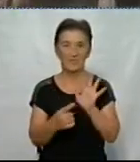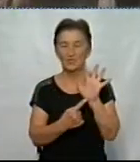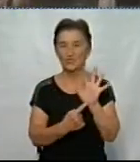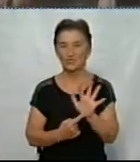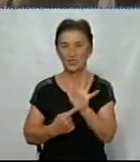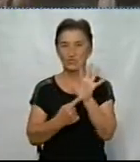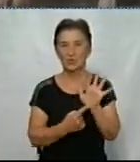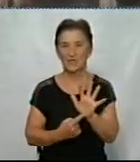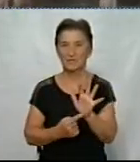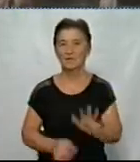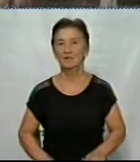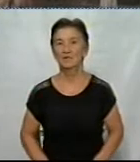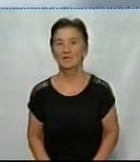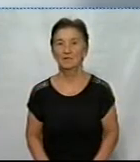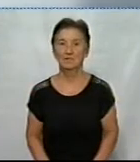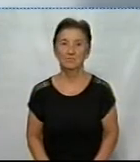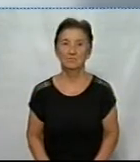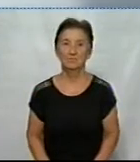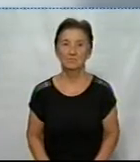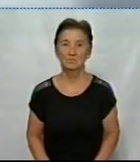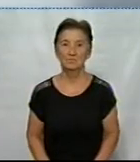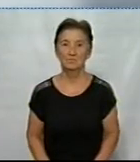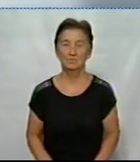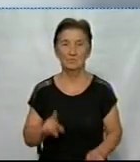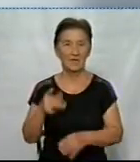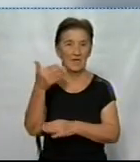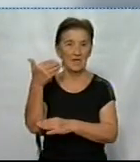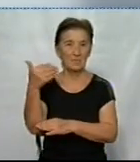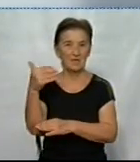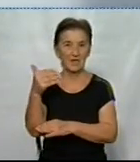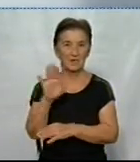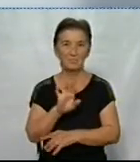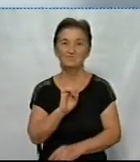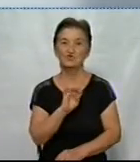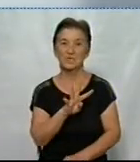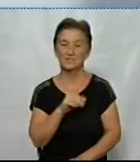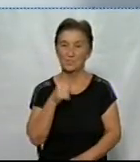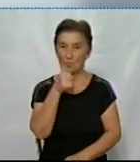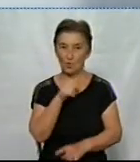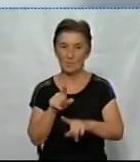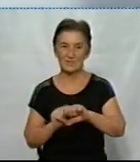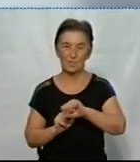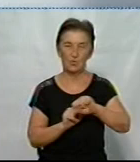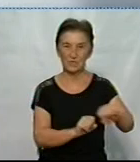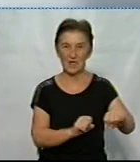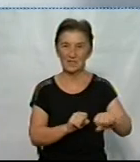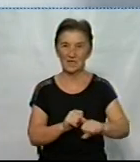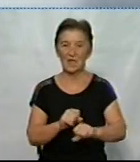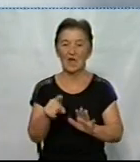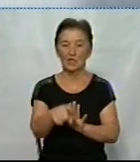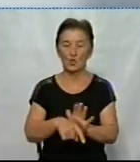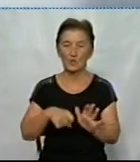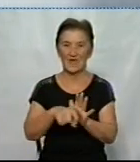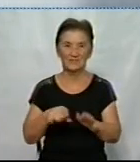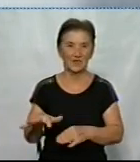новини на Суспільному, Кропивницький. Прапор, з яким у 2014 році обраняли Донецький аеропорт, зберігають у музеї 3